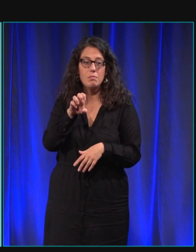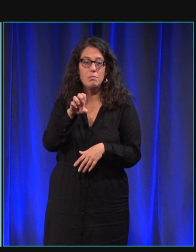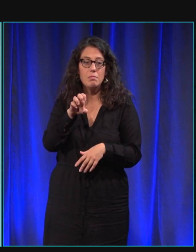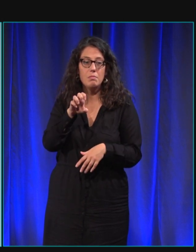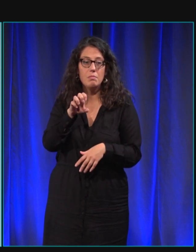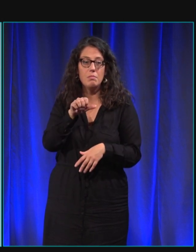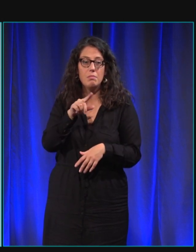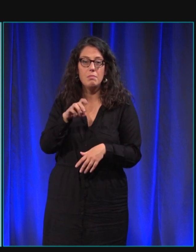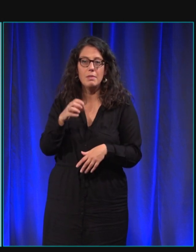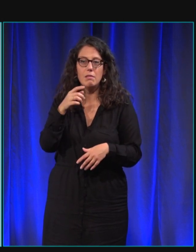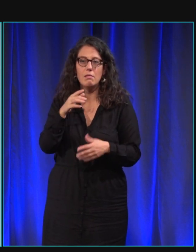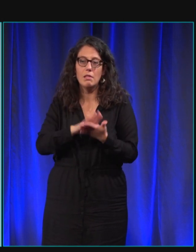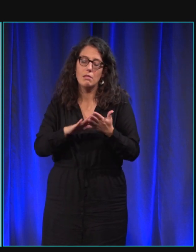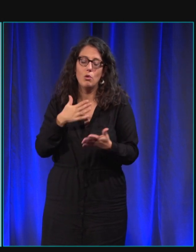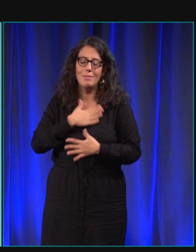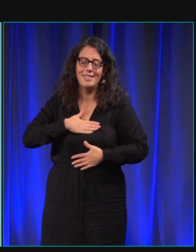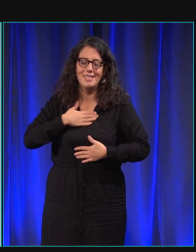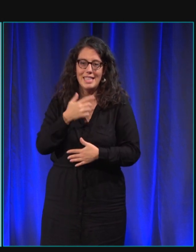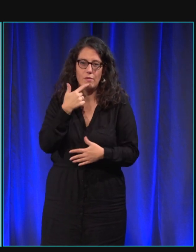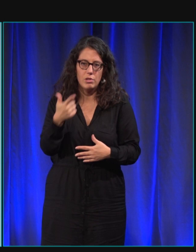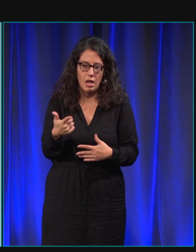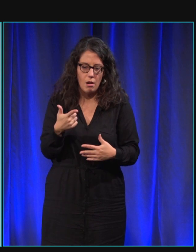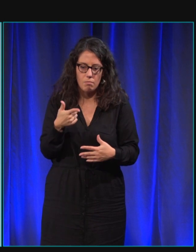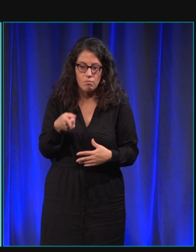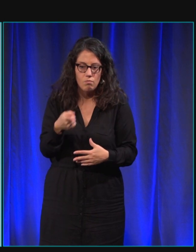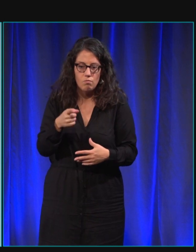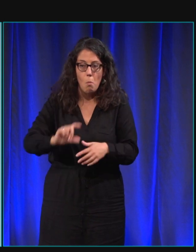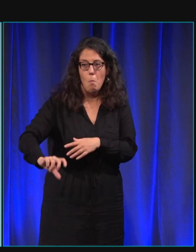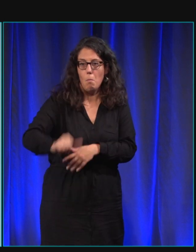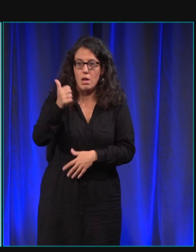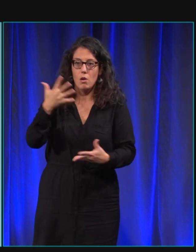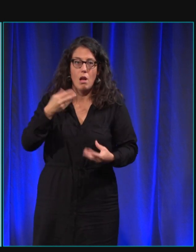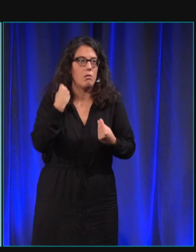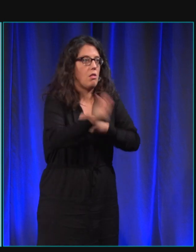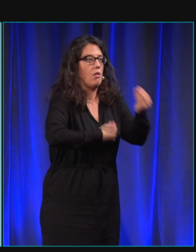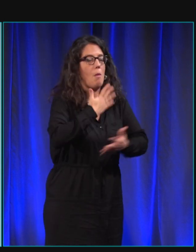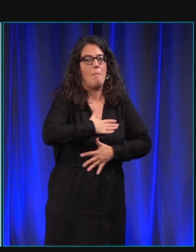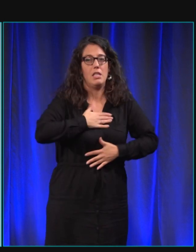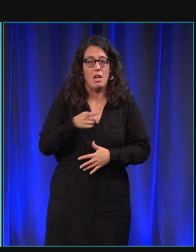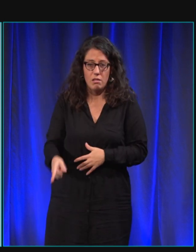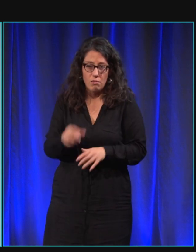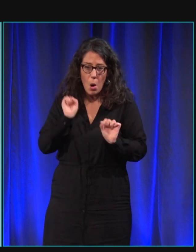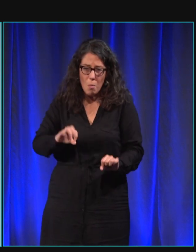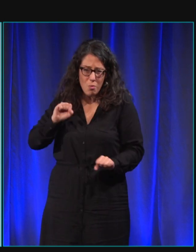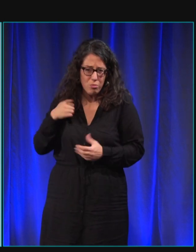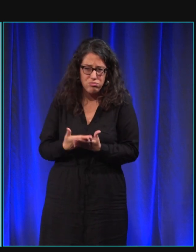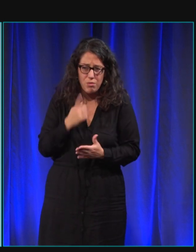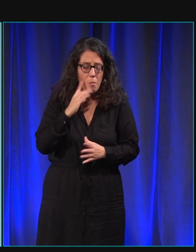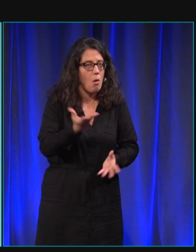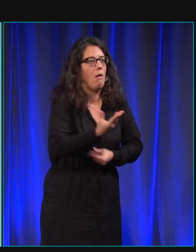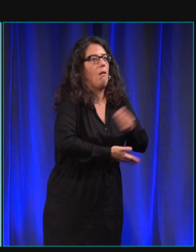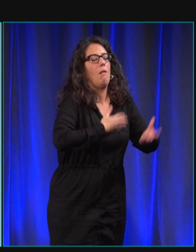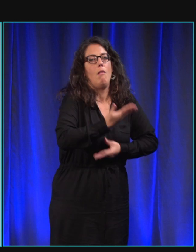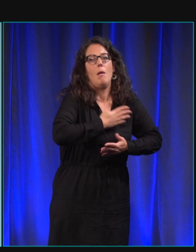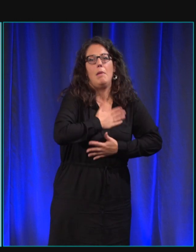c'est-à-dire ils ont cette envie de faire plaisir ils sont prêts à tout donner à tout faire pour faire plaisir Neuville aujourd'hui on est